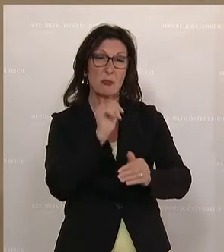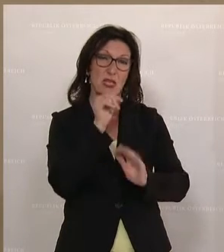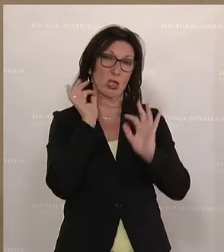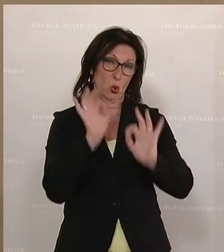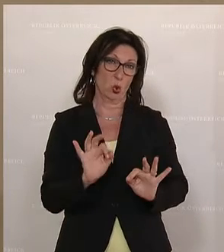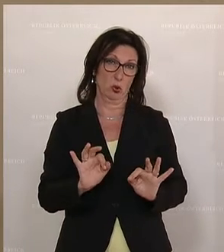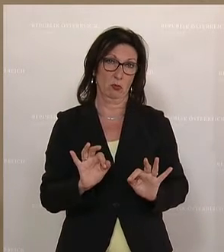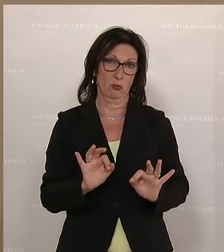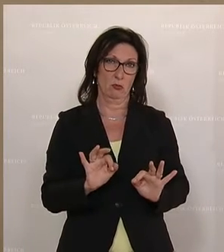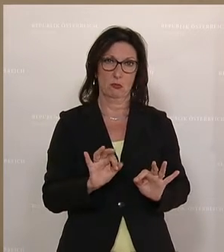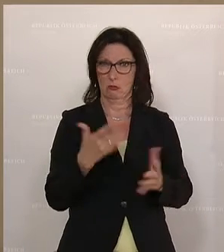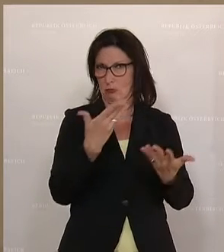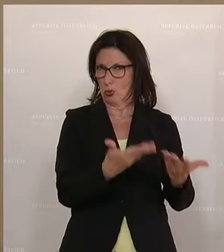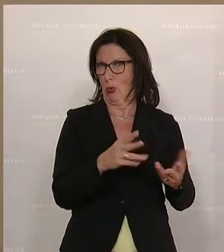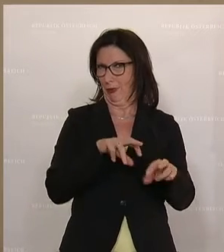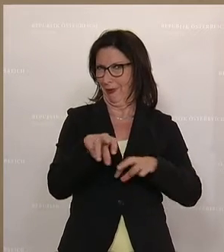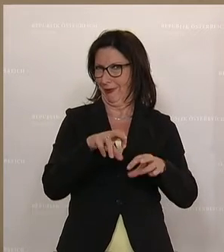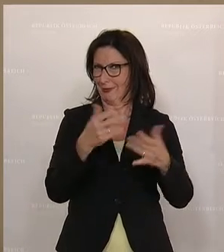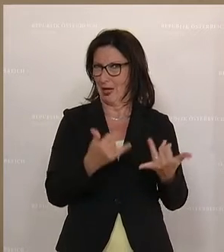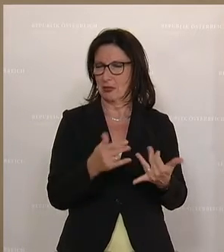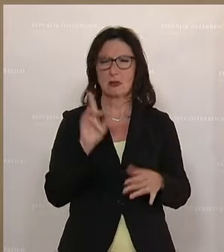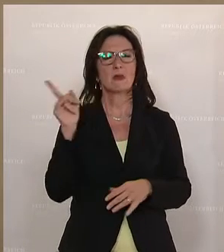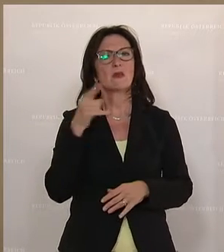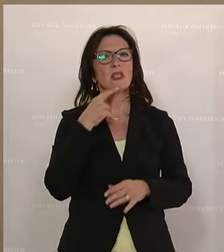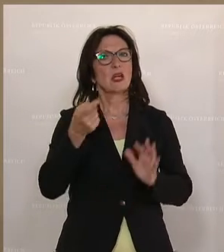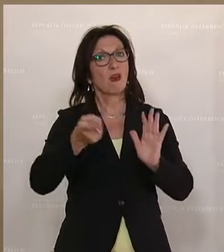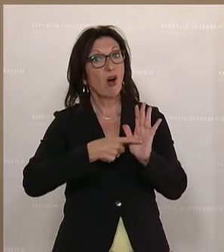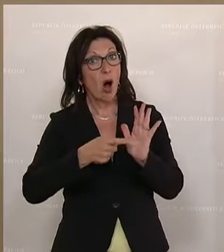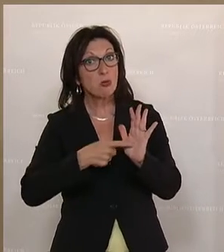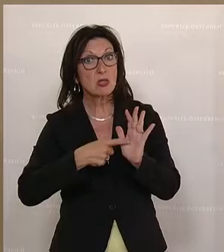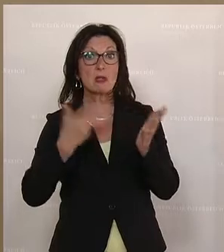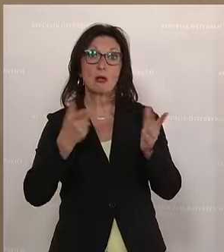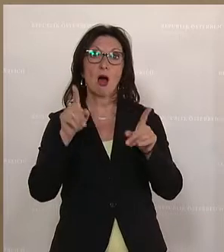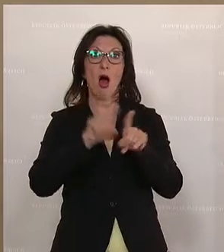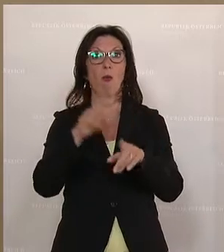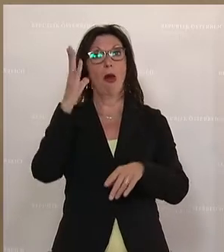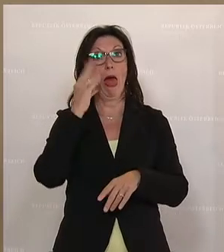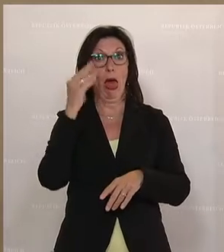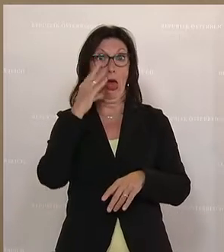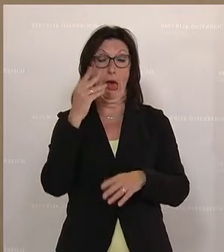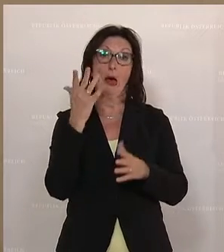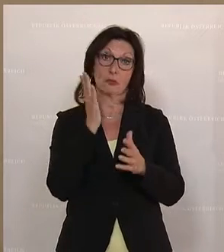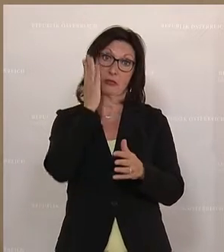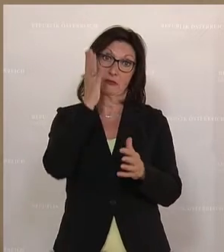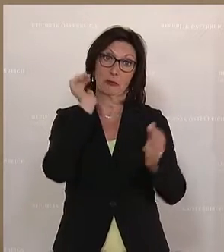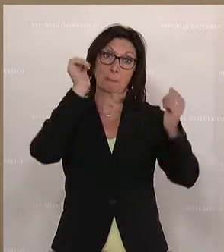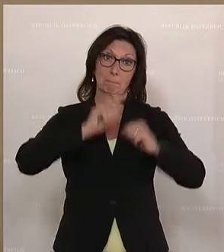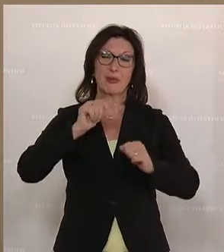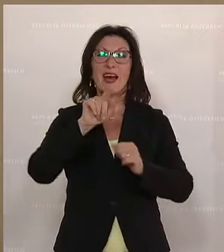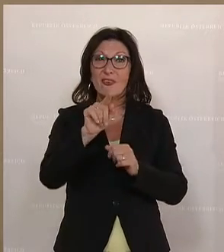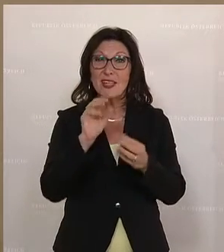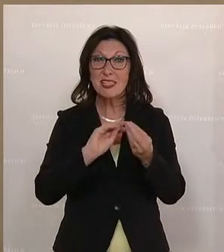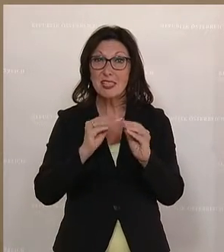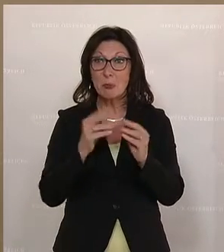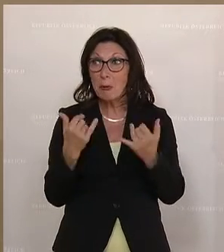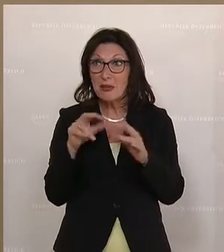also den Weg, die Regierung jetzt geht. Man setzt voraus, dass das Commitment auch im Herbst vorhanden ist. Und genau das ist das Problem, was wir bei dieser